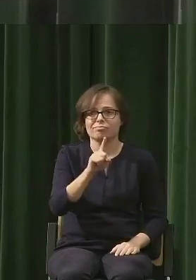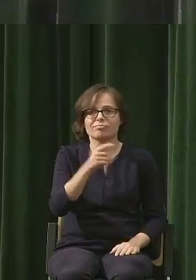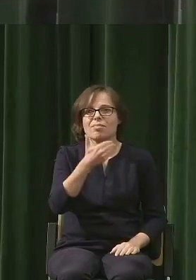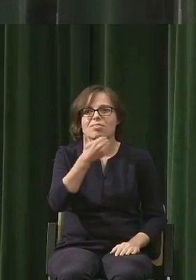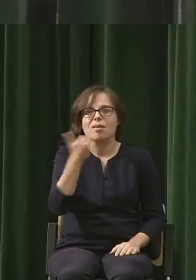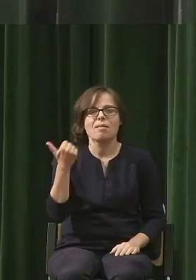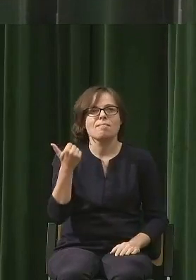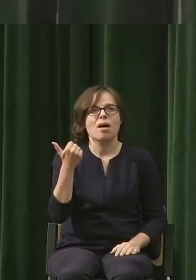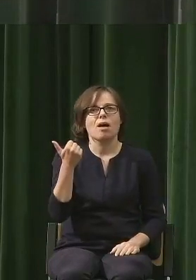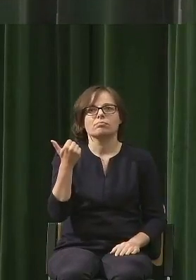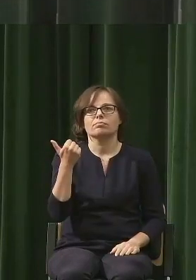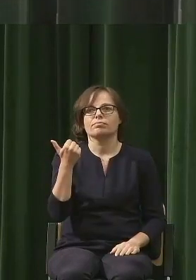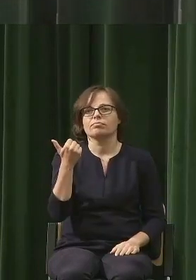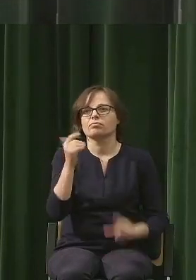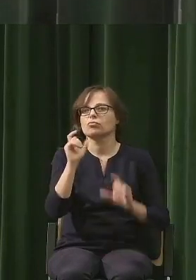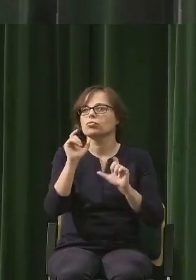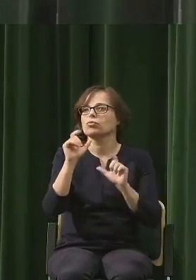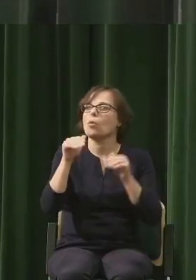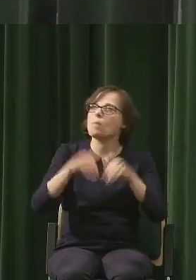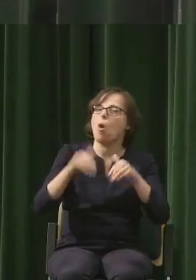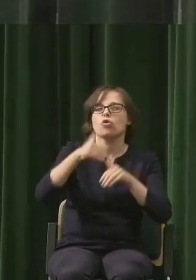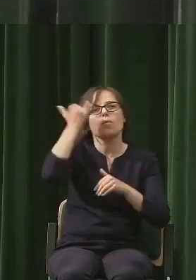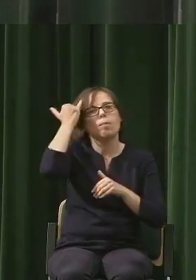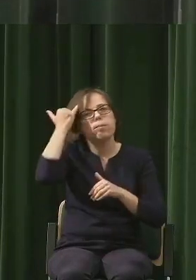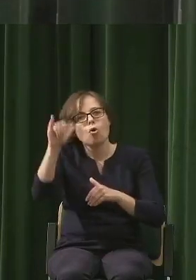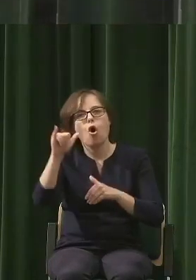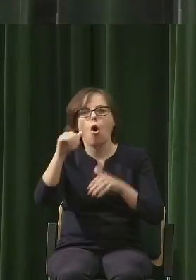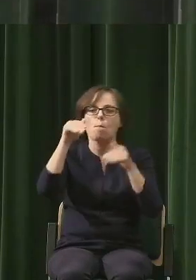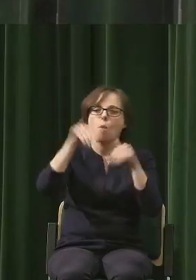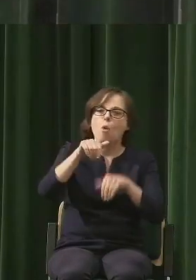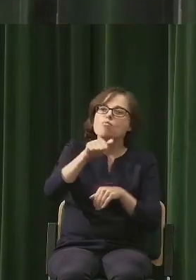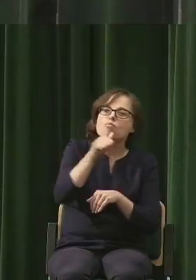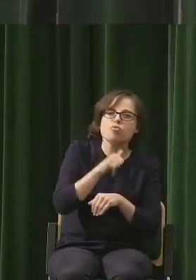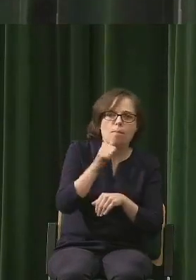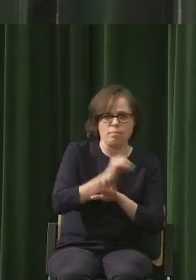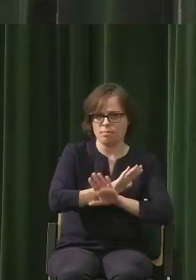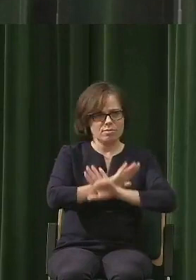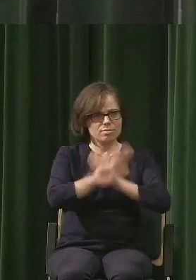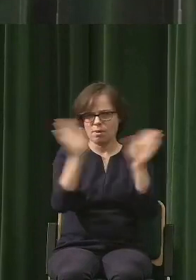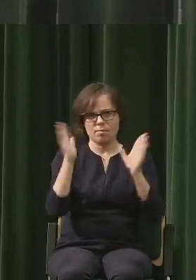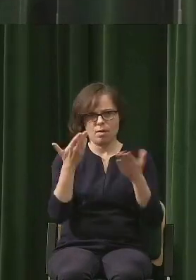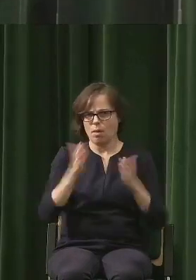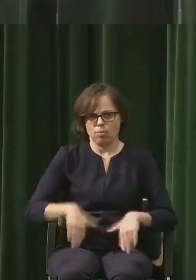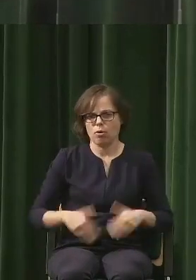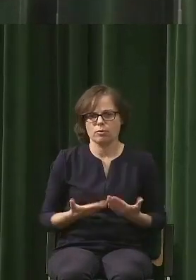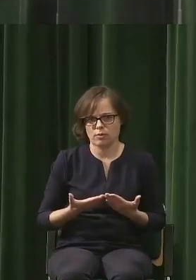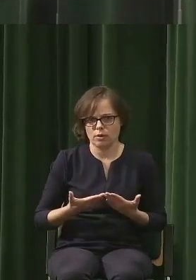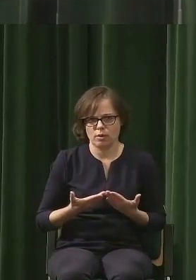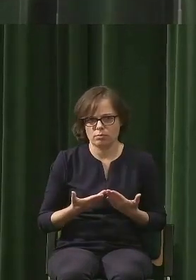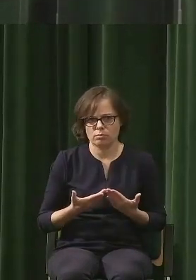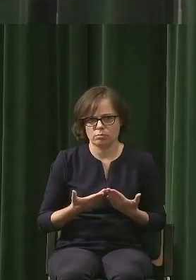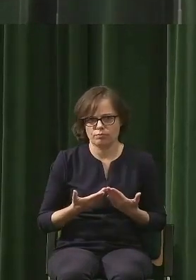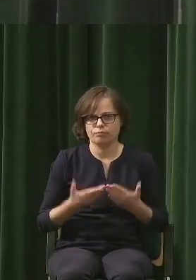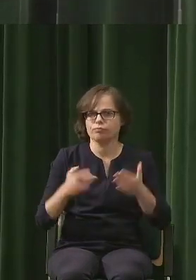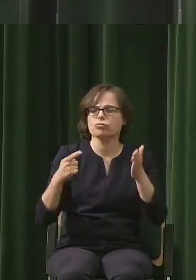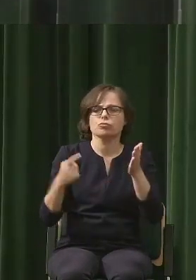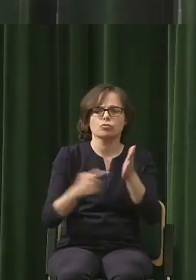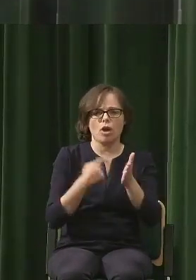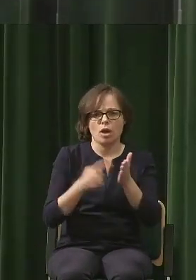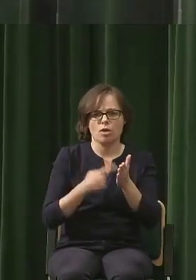rezerwy na błędy, na improwizacje. I bardzo często się składa tak, że